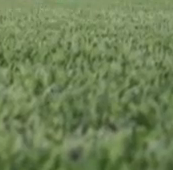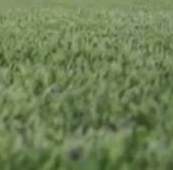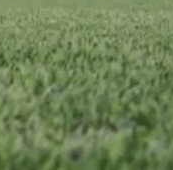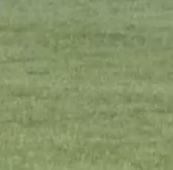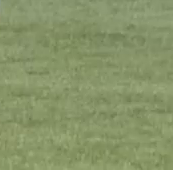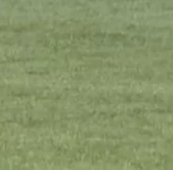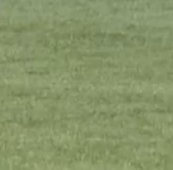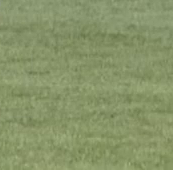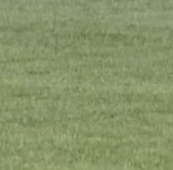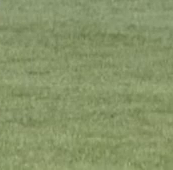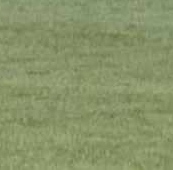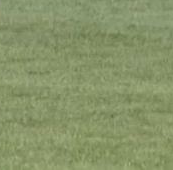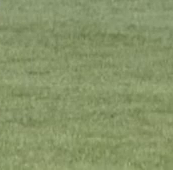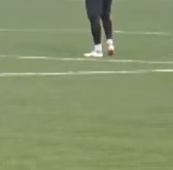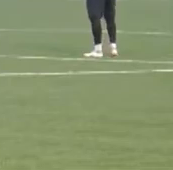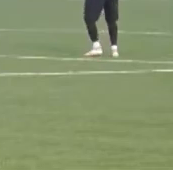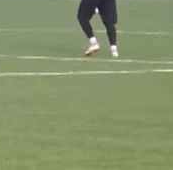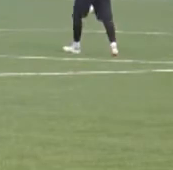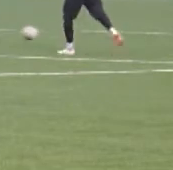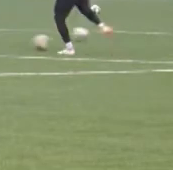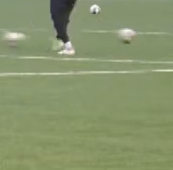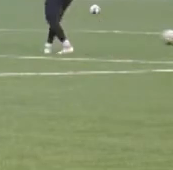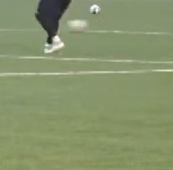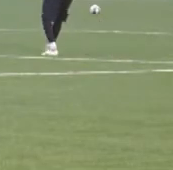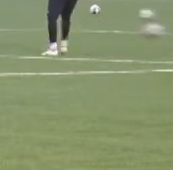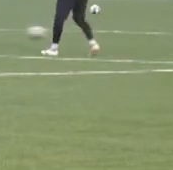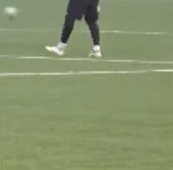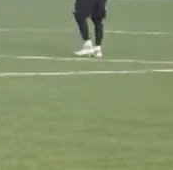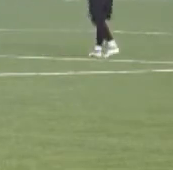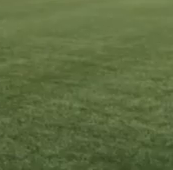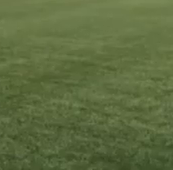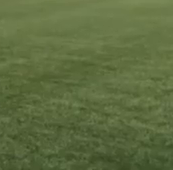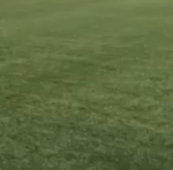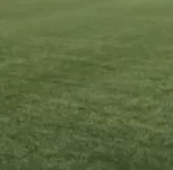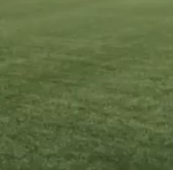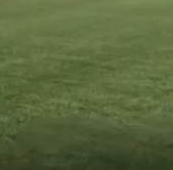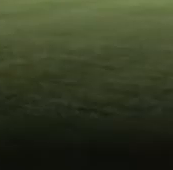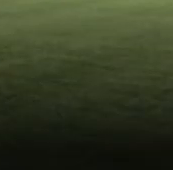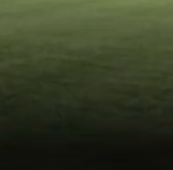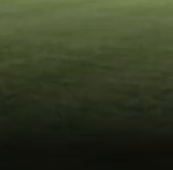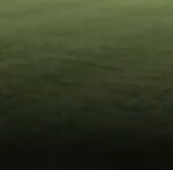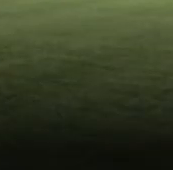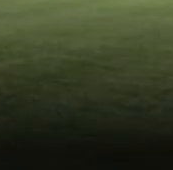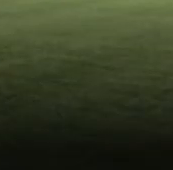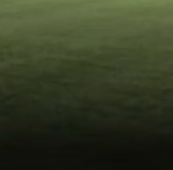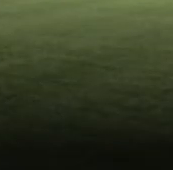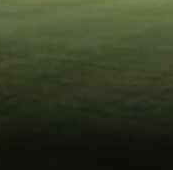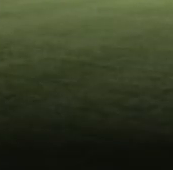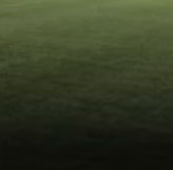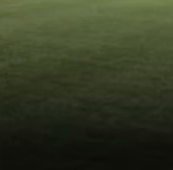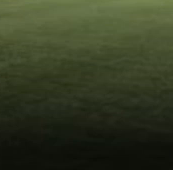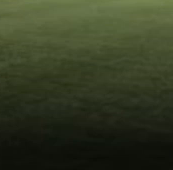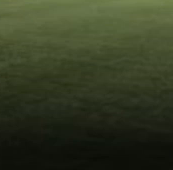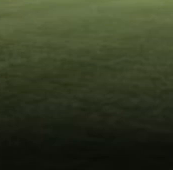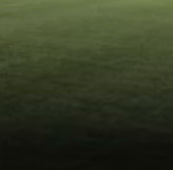Гравці вийшли на поле після місячної відпустки. У цілому, коли всі зібралися, поділилися